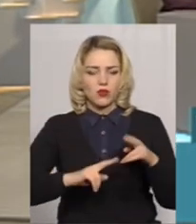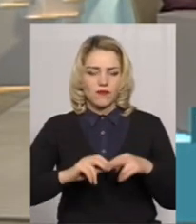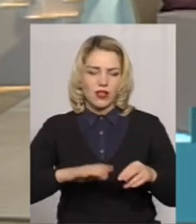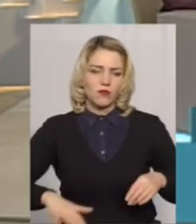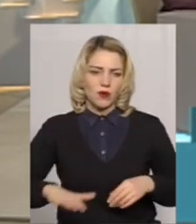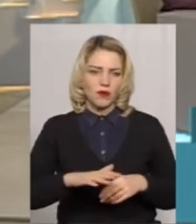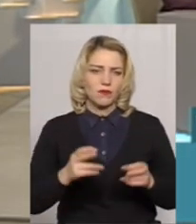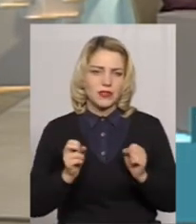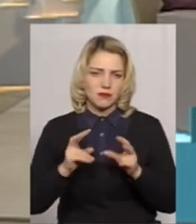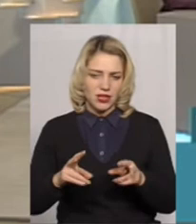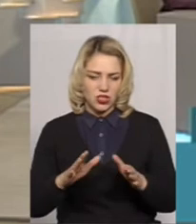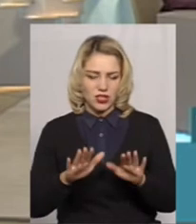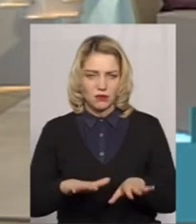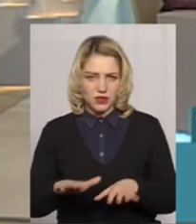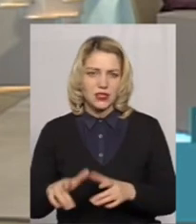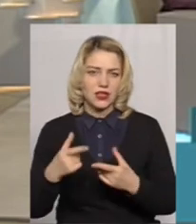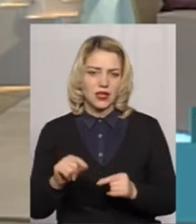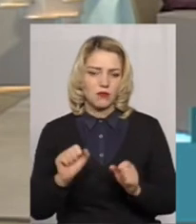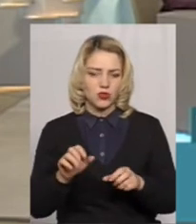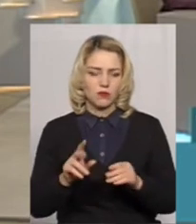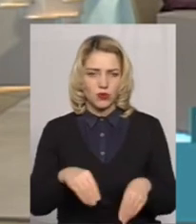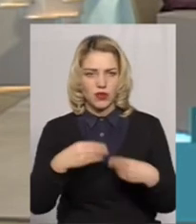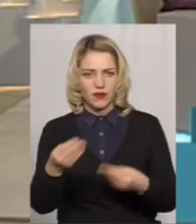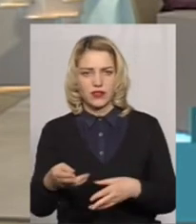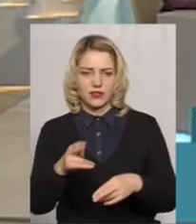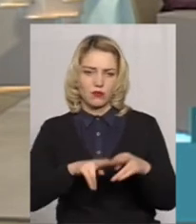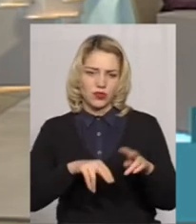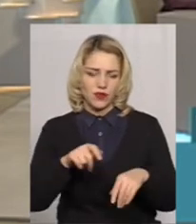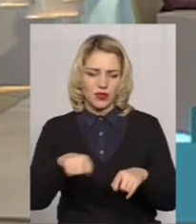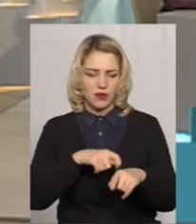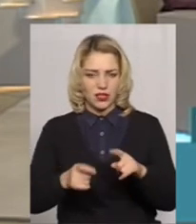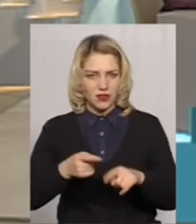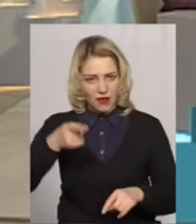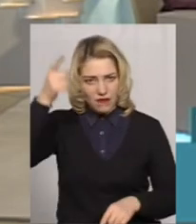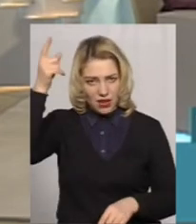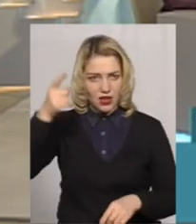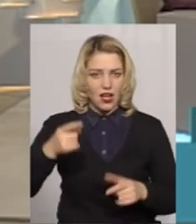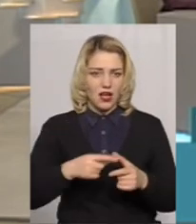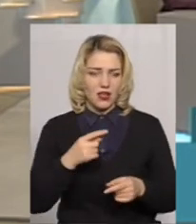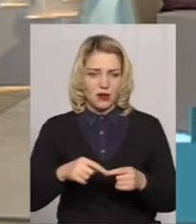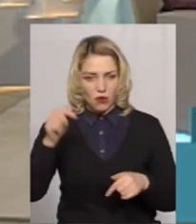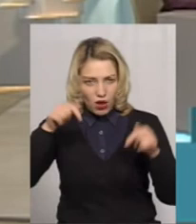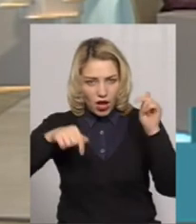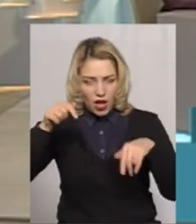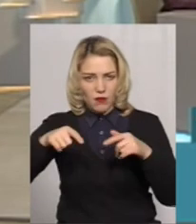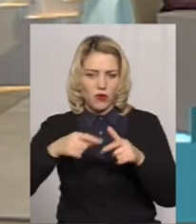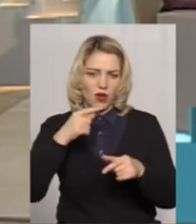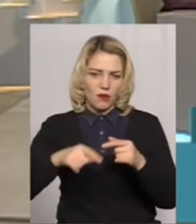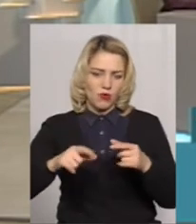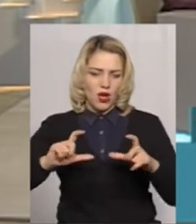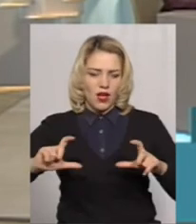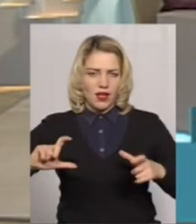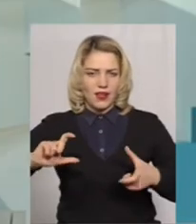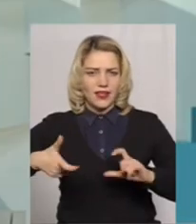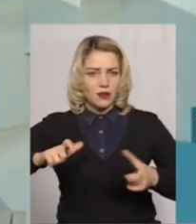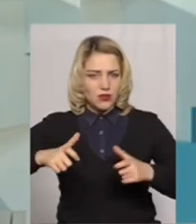небезпечні ділянки, де може подаватися будівельний матеріал наверх або розчінь, капає або кирпіші падають. Ці